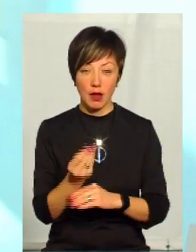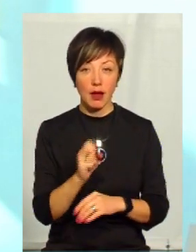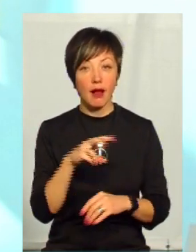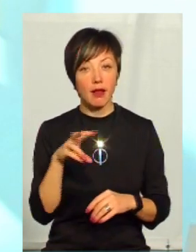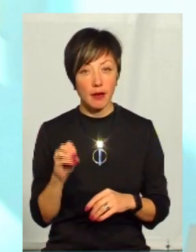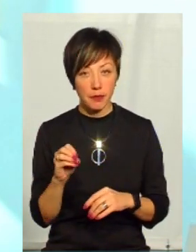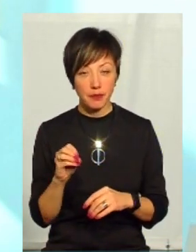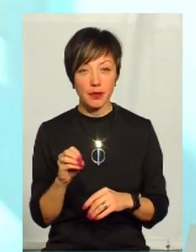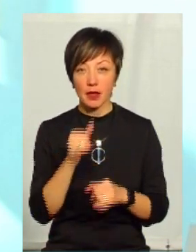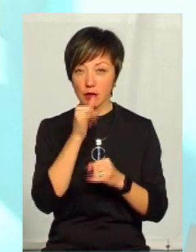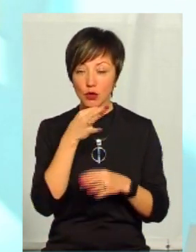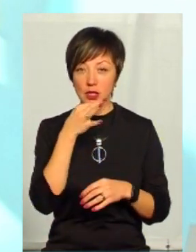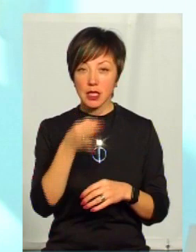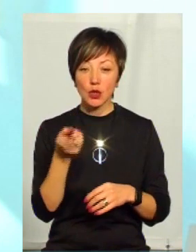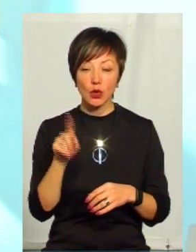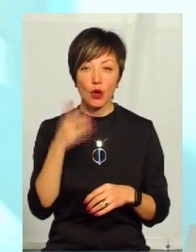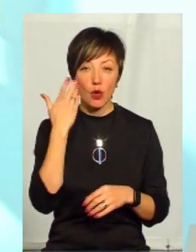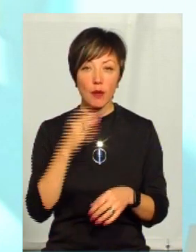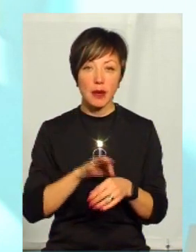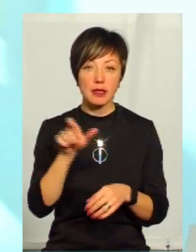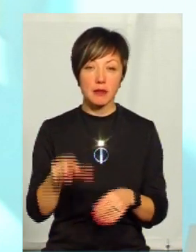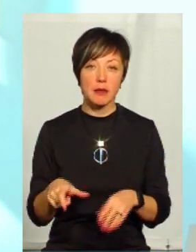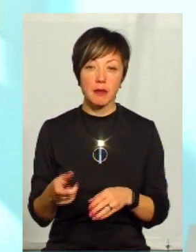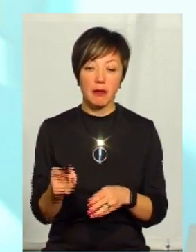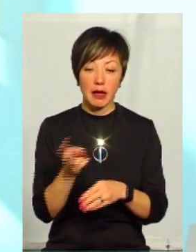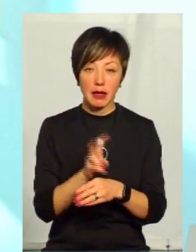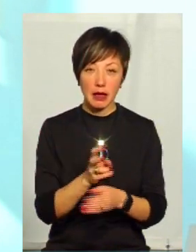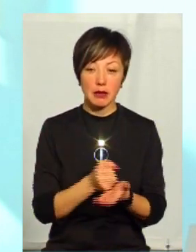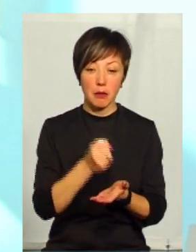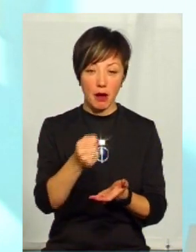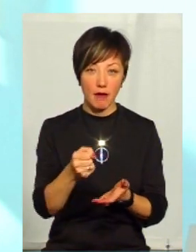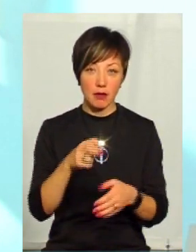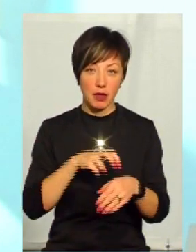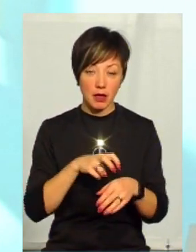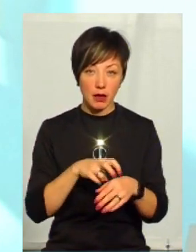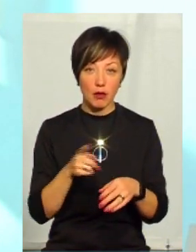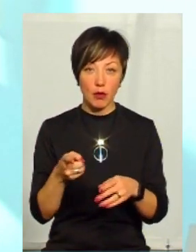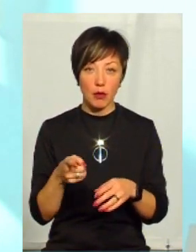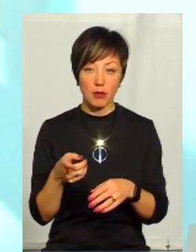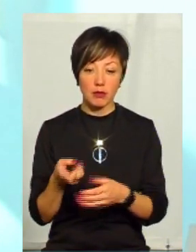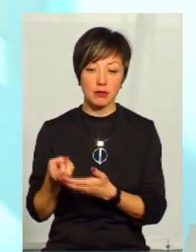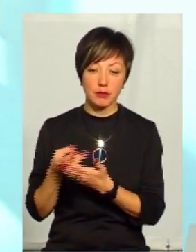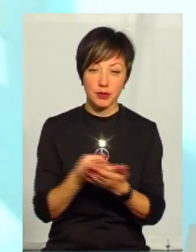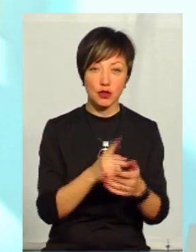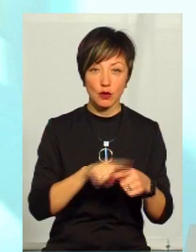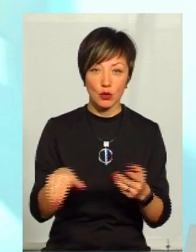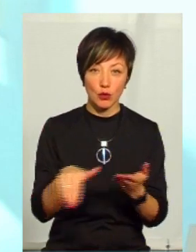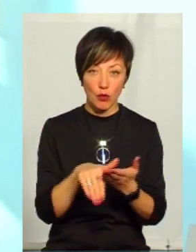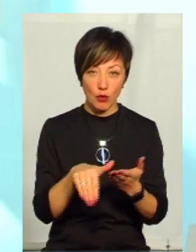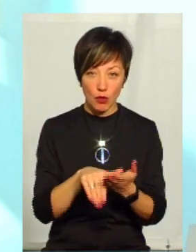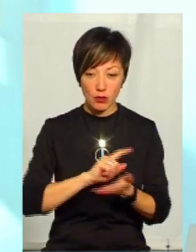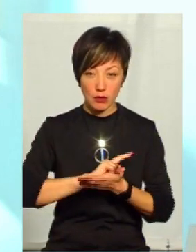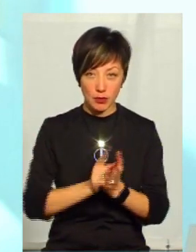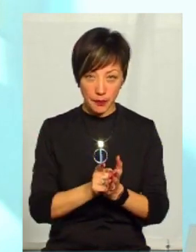платна». Але він не зможе сказати тоді, коли пацієнт прийде за направленням лікаря, його привезе з швидкою допомогою для